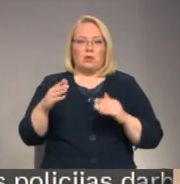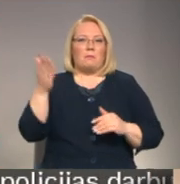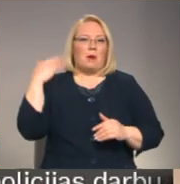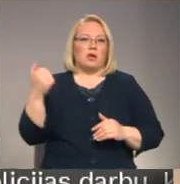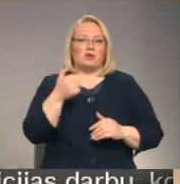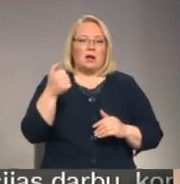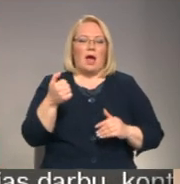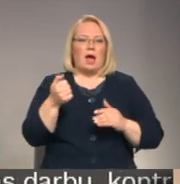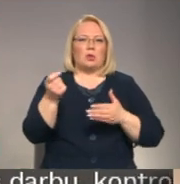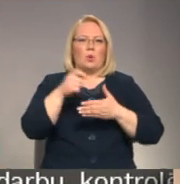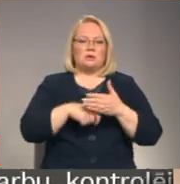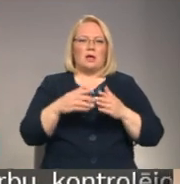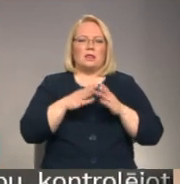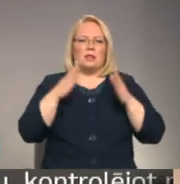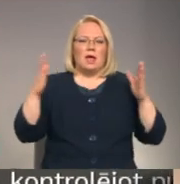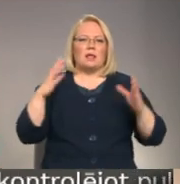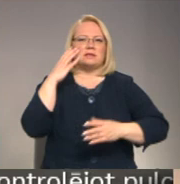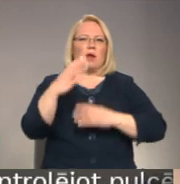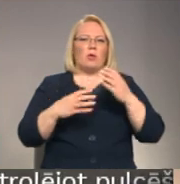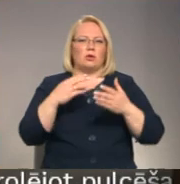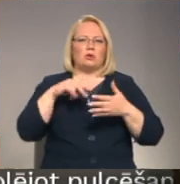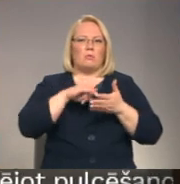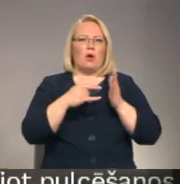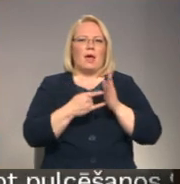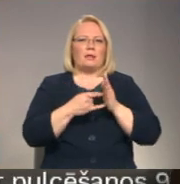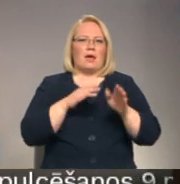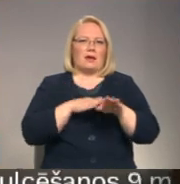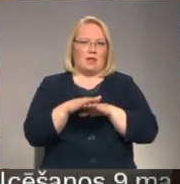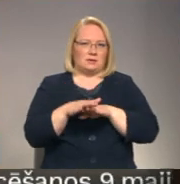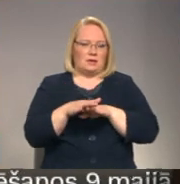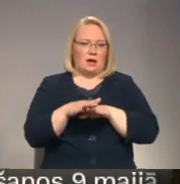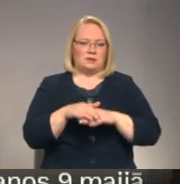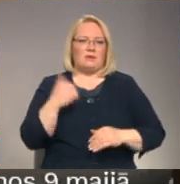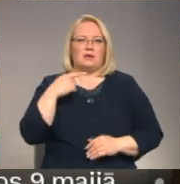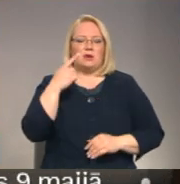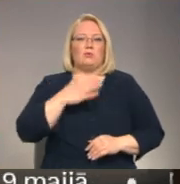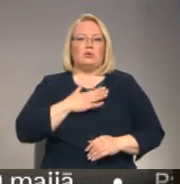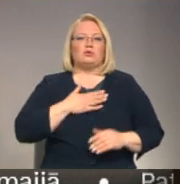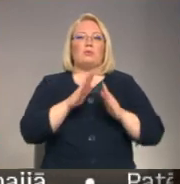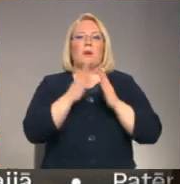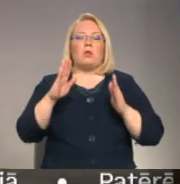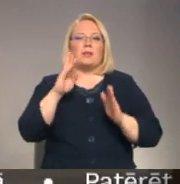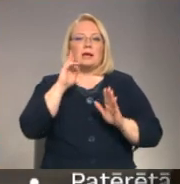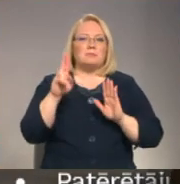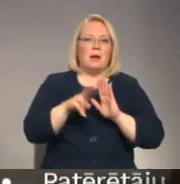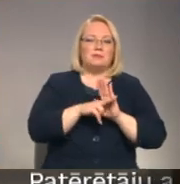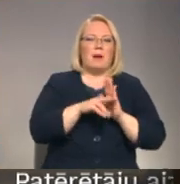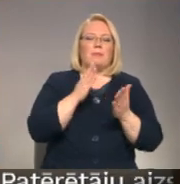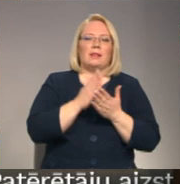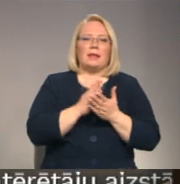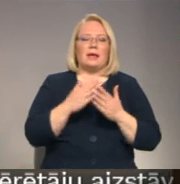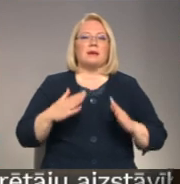pērni noslēgusi liela starptautiska projekta realizāciju. Mūsu bibliotekas paspārnē tika svinīgi